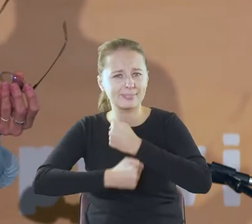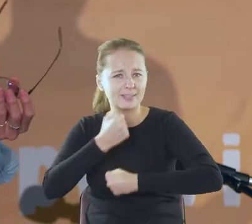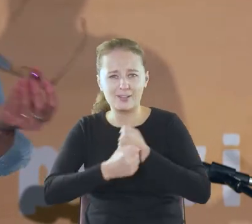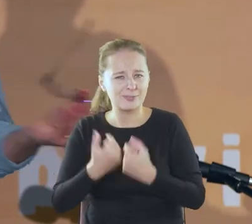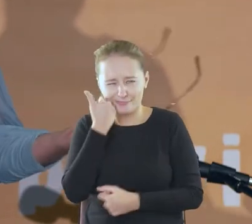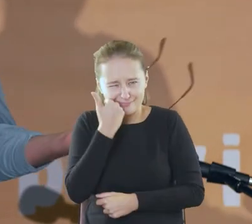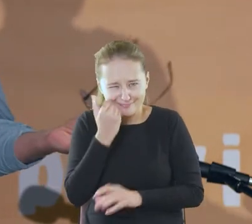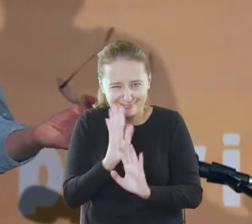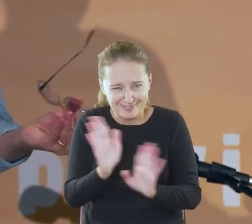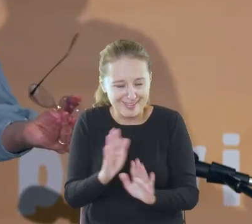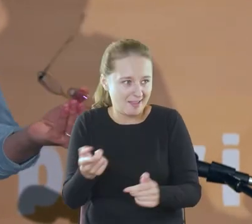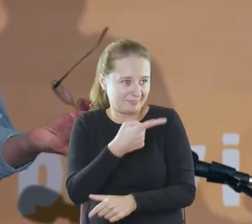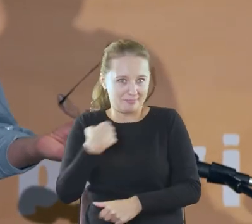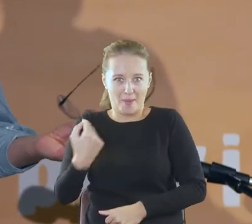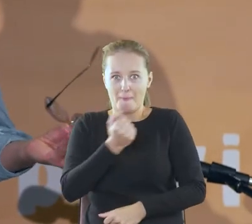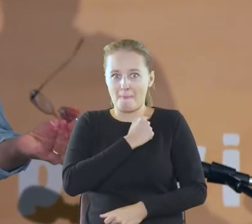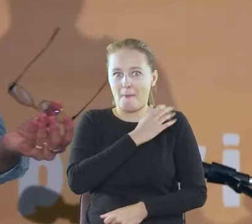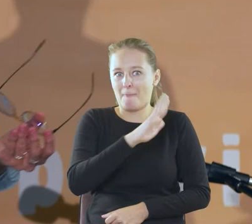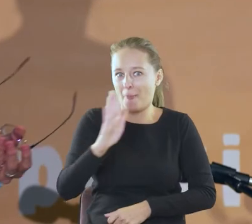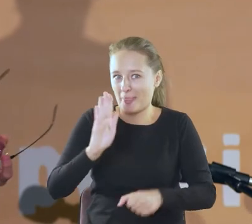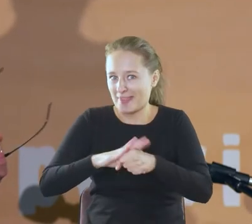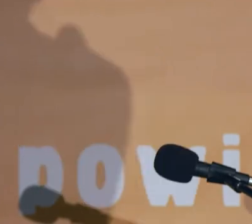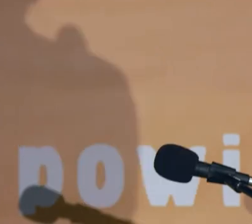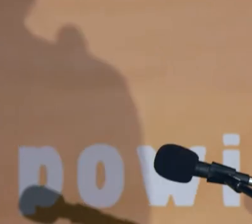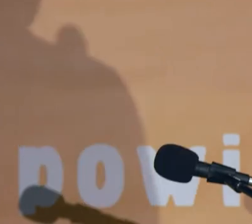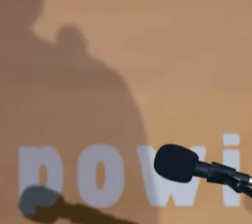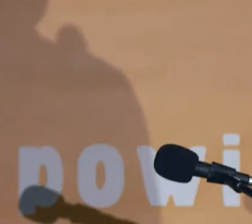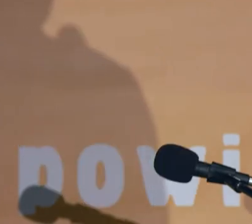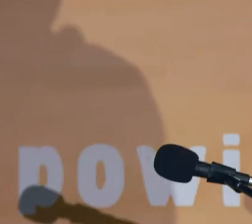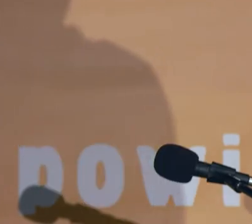krępujemy się, jesteśmy w końcu w Bibliotece Narodowej, proszę Państwa.